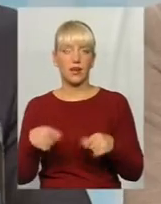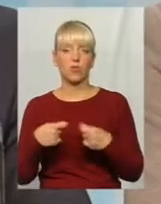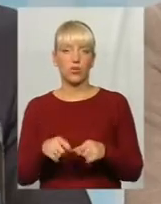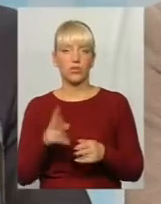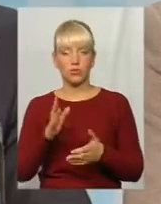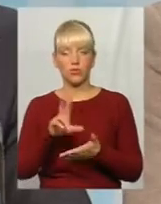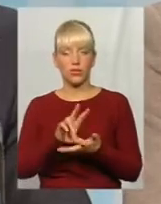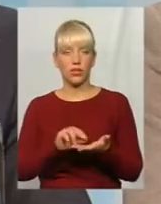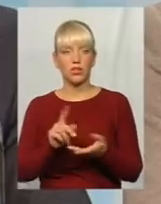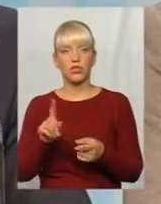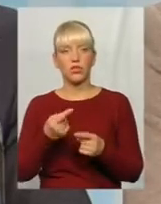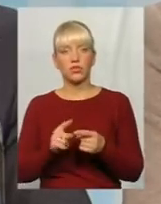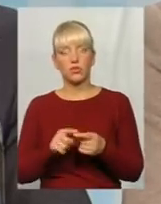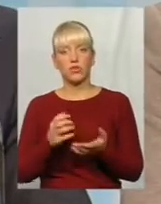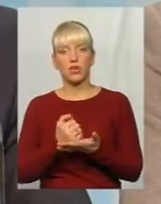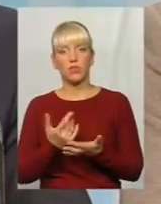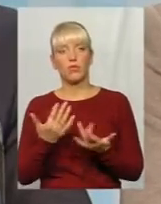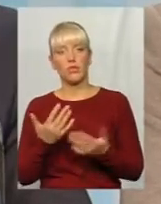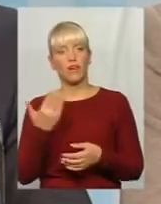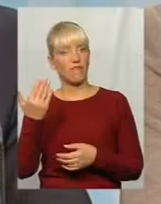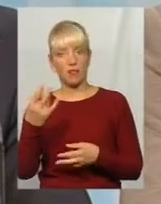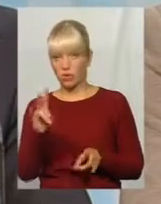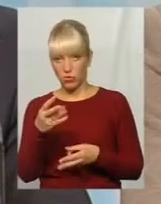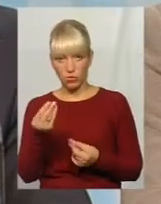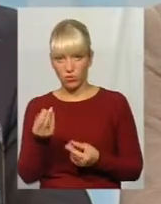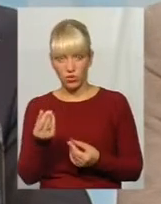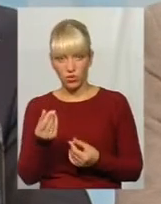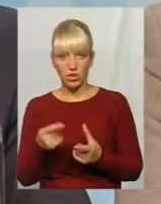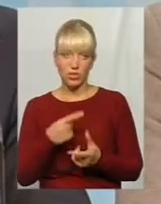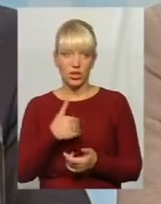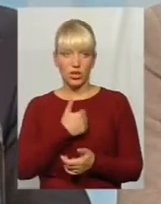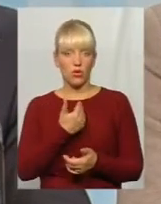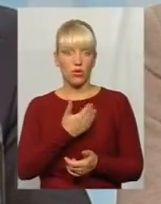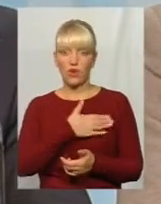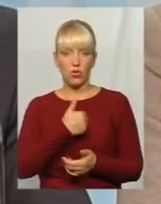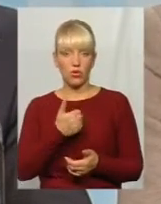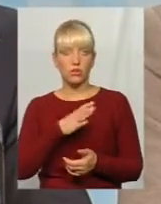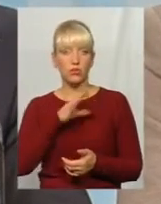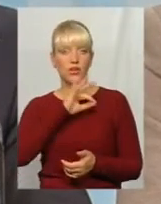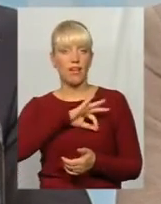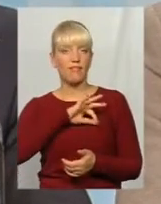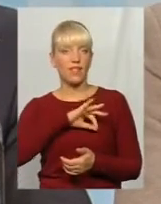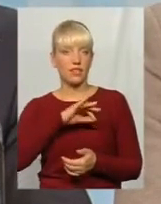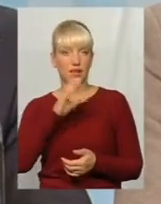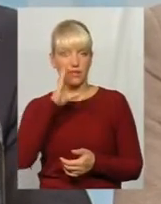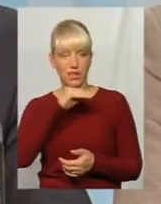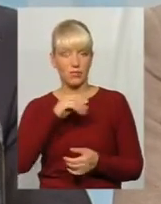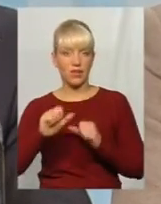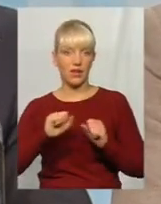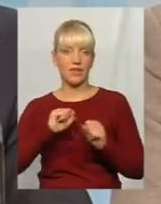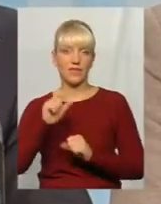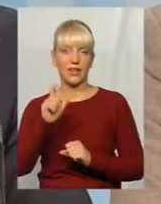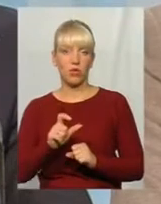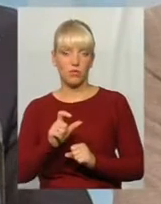приклад, що на тому зробили стільки. Вам не потрібні кошти? Чи ви не хочете бути ефективним менеджером, ефективним керівником?